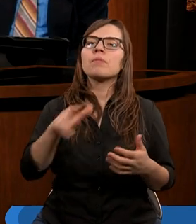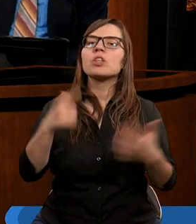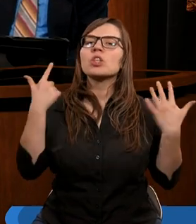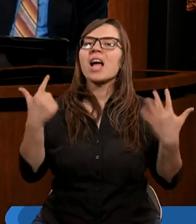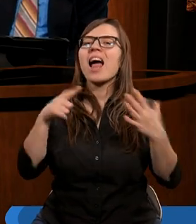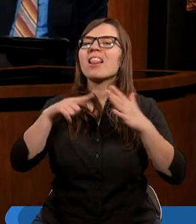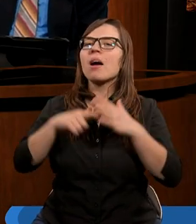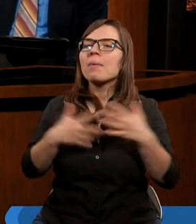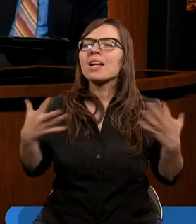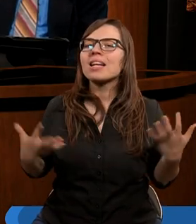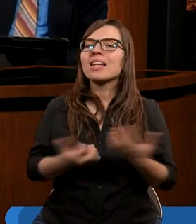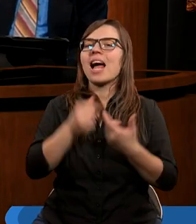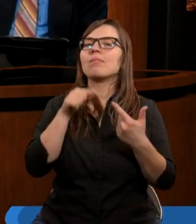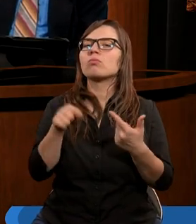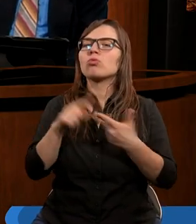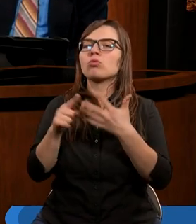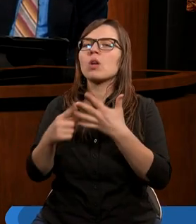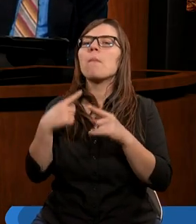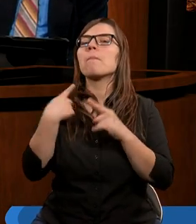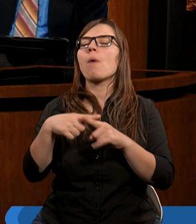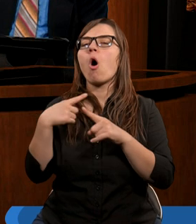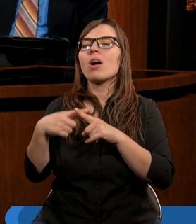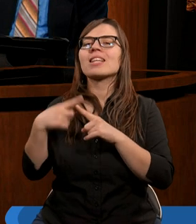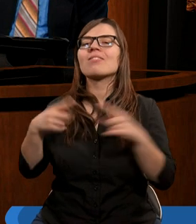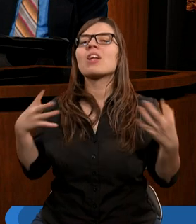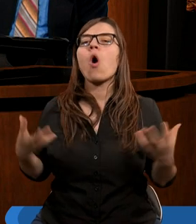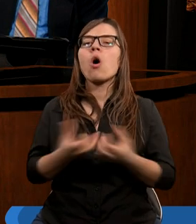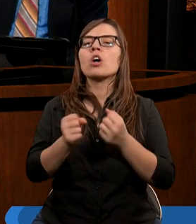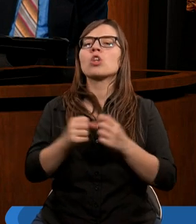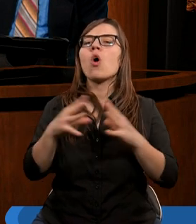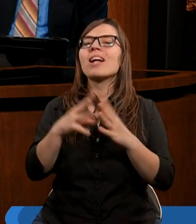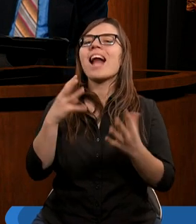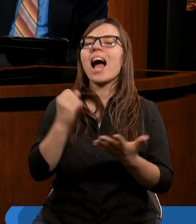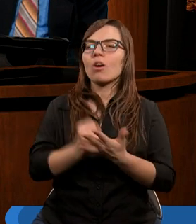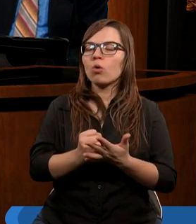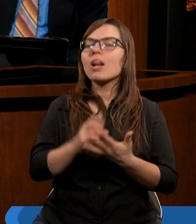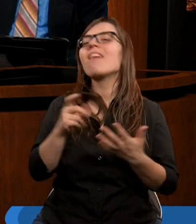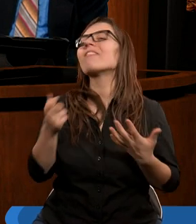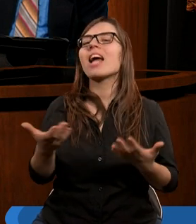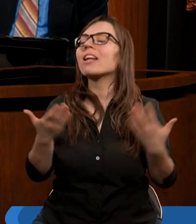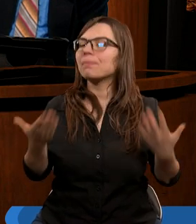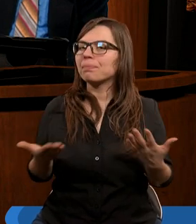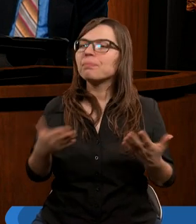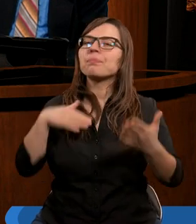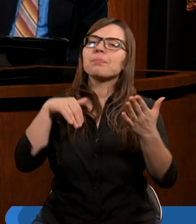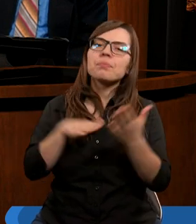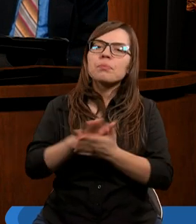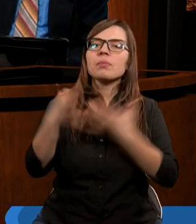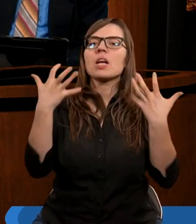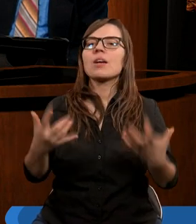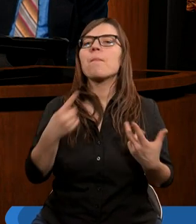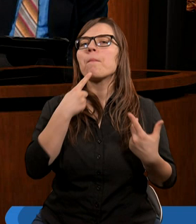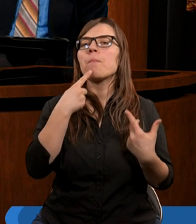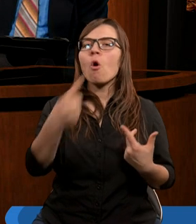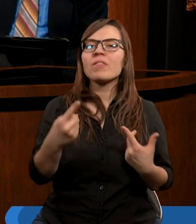Siedem razy znalazłem tutaj pozytywne odniesienie do zakonu. A więc na początku chciał powiedzieć,